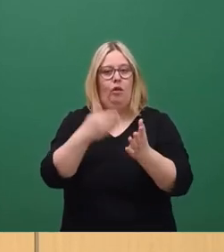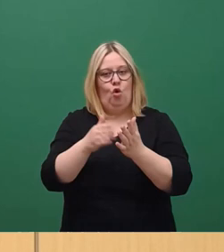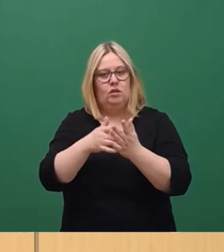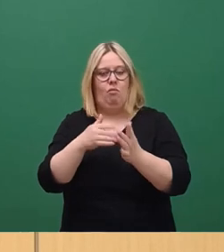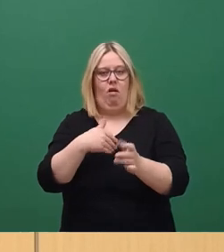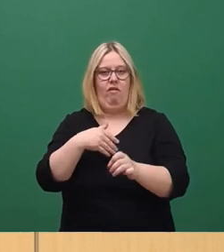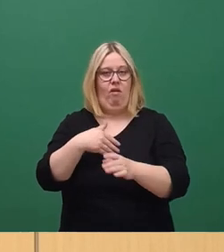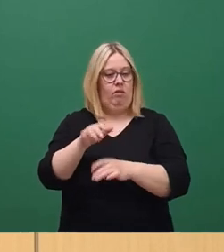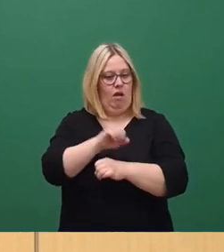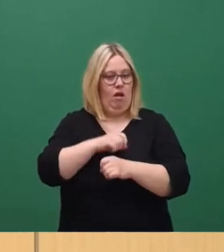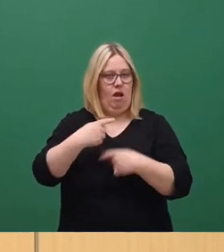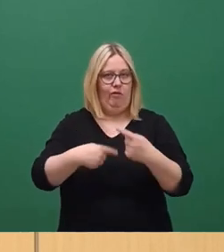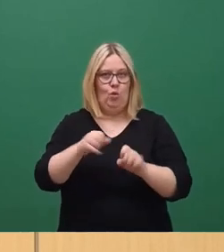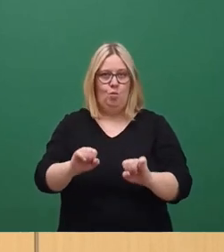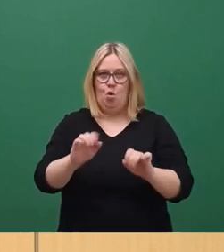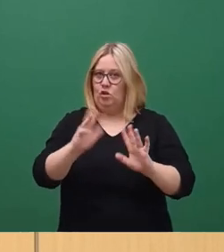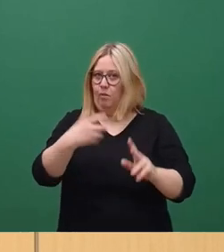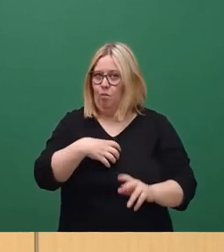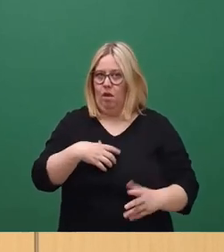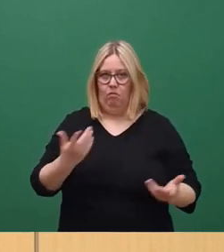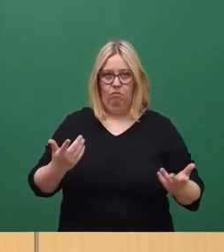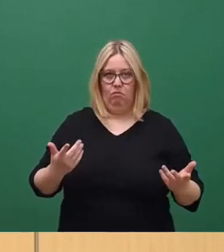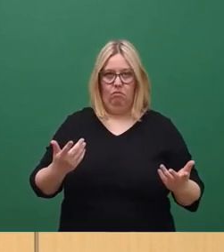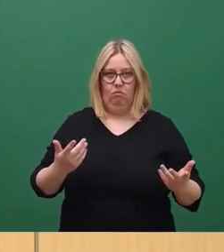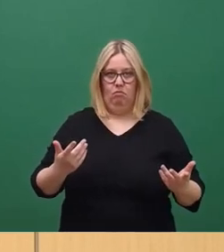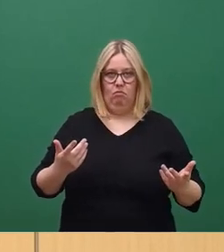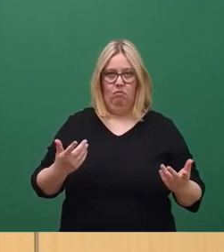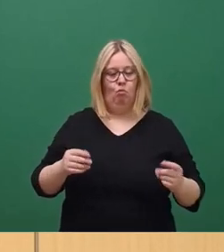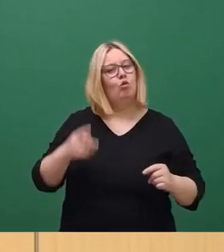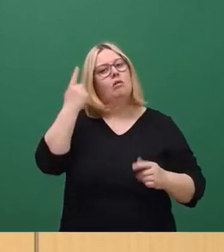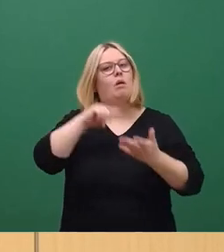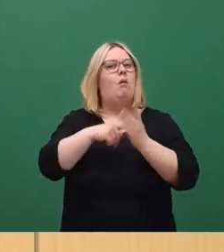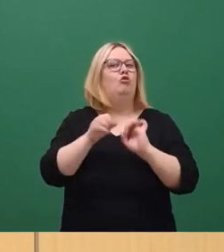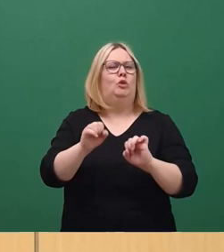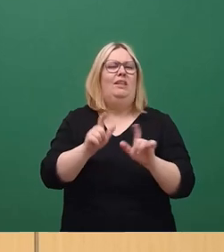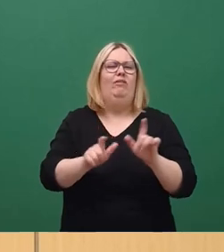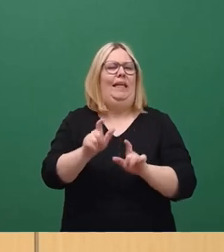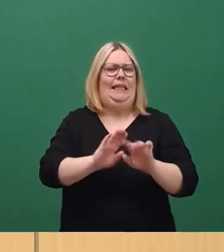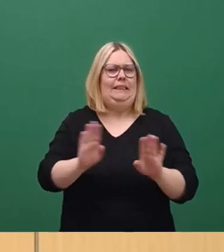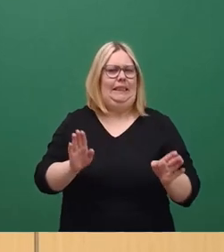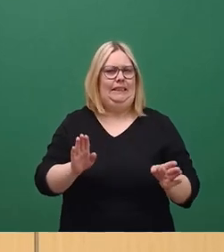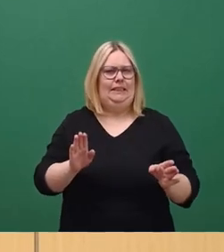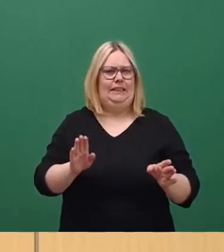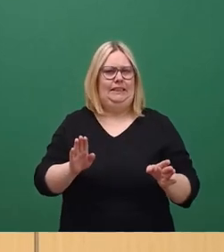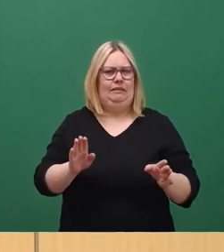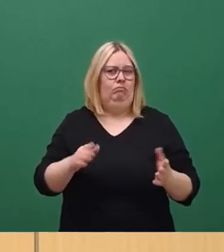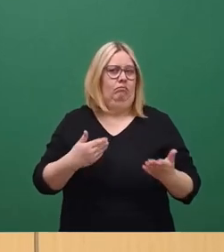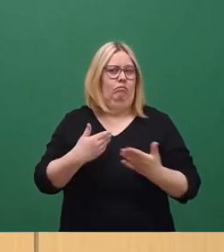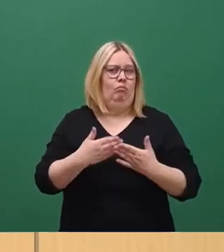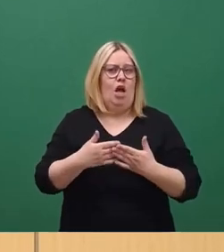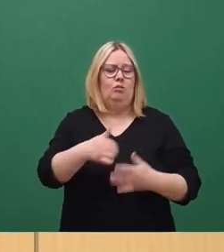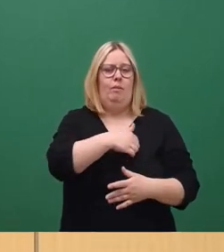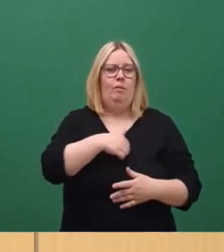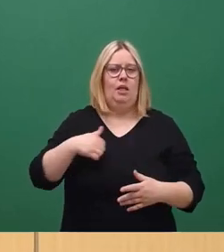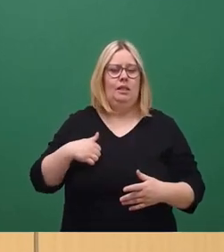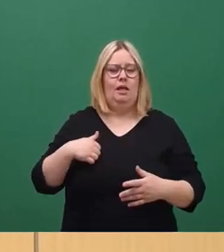dieses Platzes ist durch den Denkmalschutz nicht verhindert. Schauen Sie sich das Militärhistorische Museum